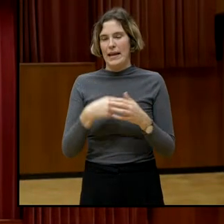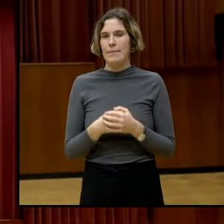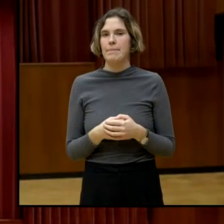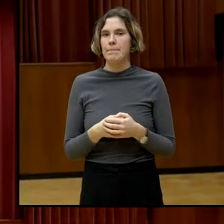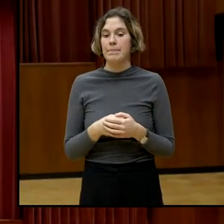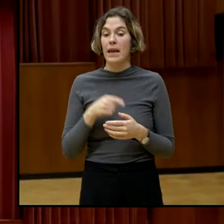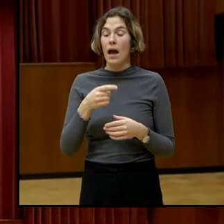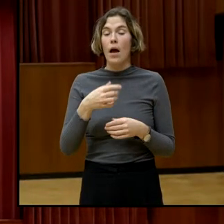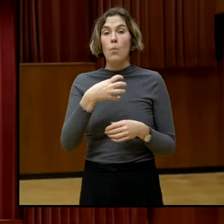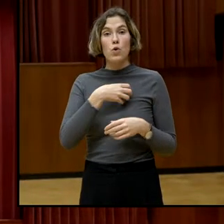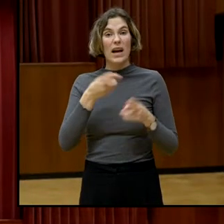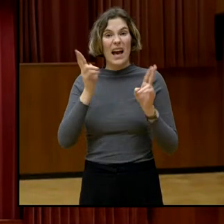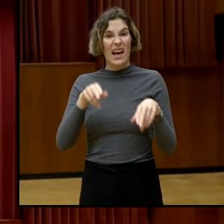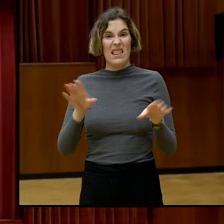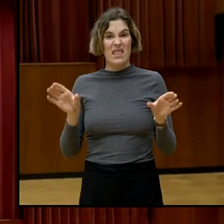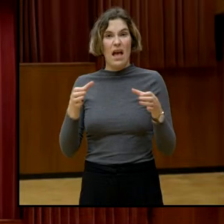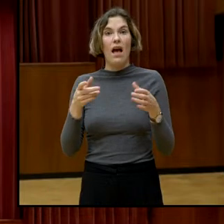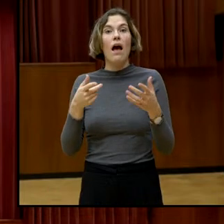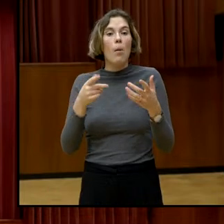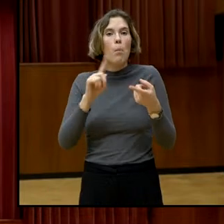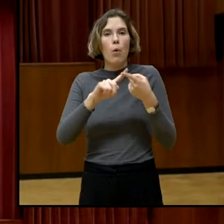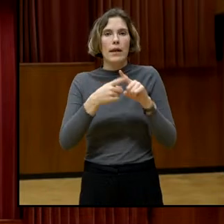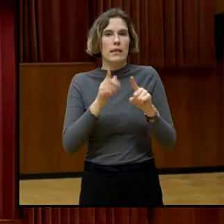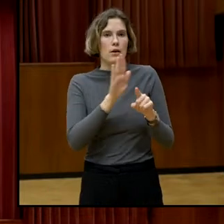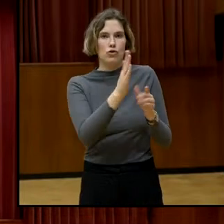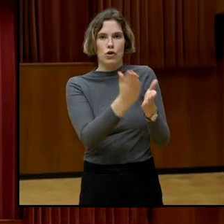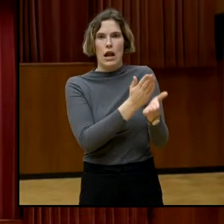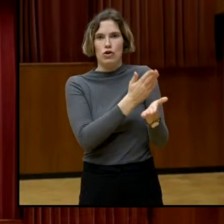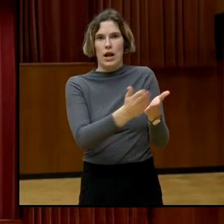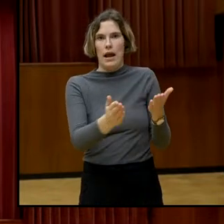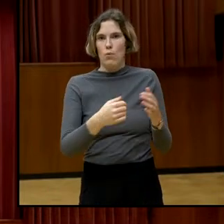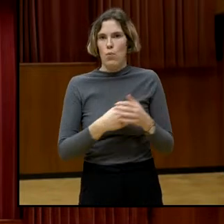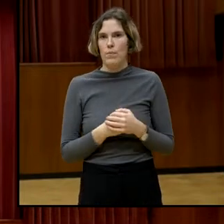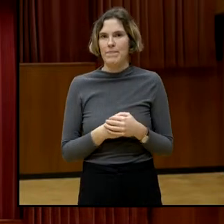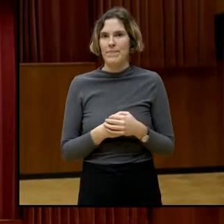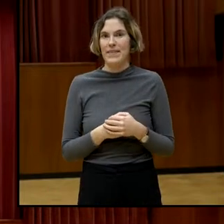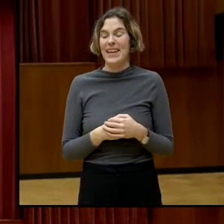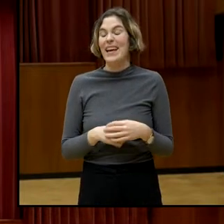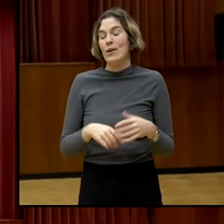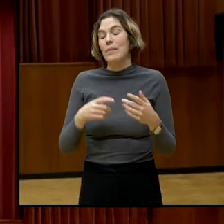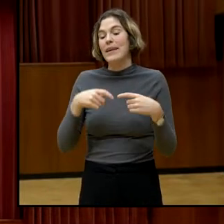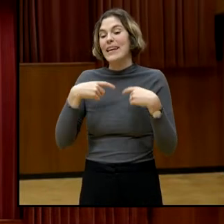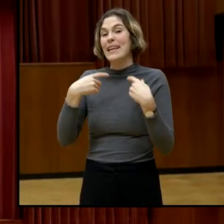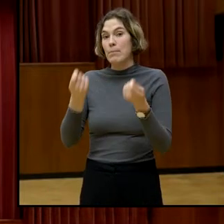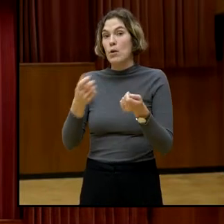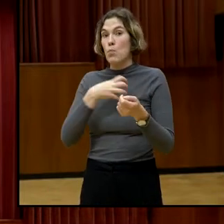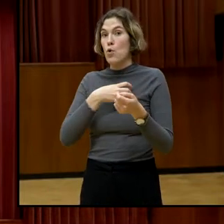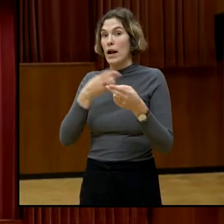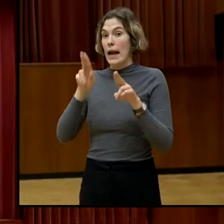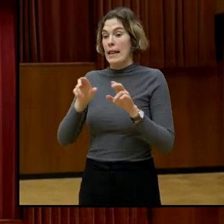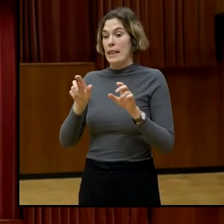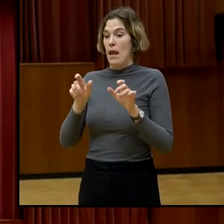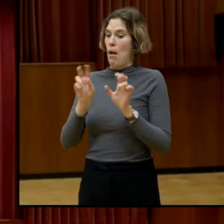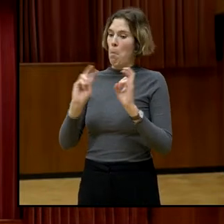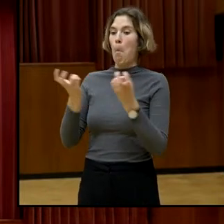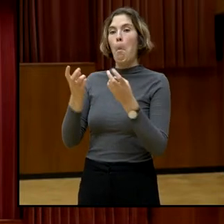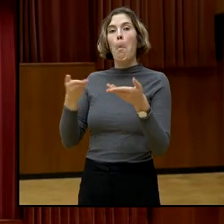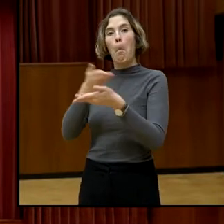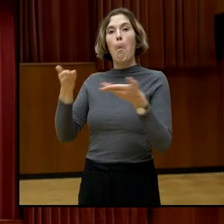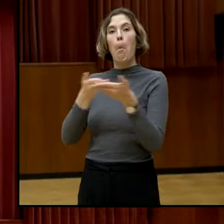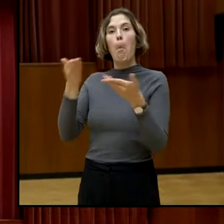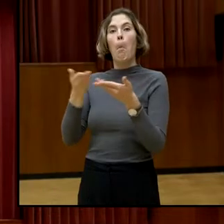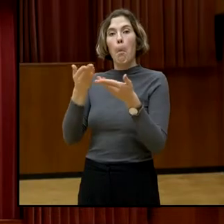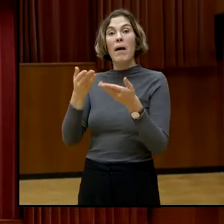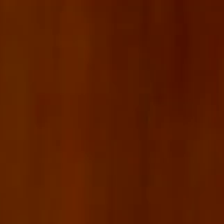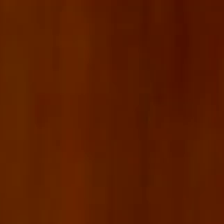Es gibt Empfehlungen der BürgerrätInnen, die gehen dann aber ins Parlament und dort entscheidet die